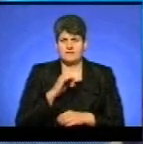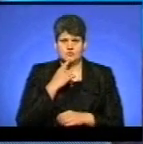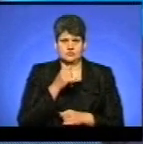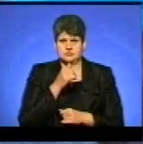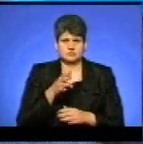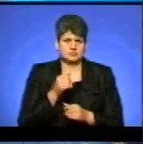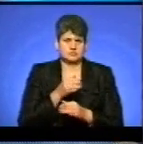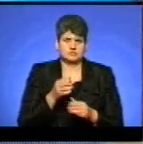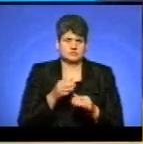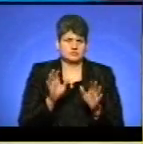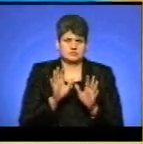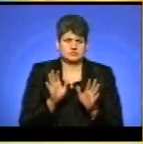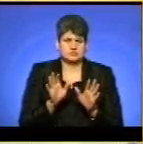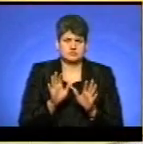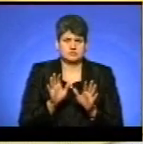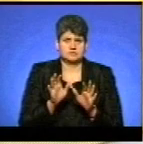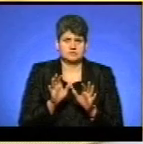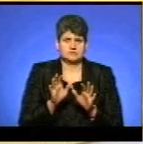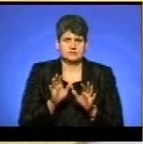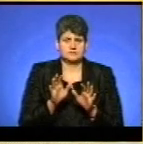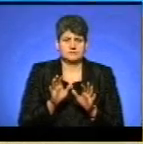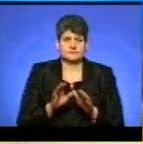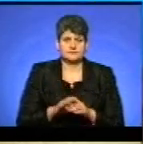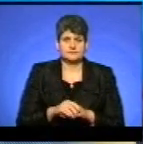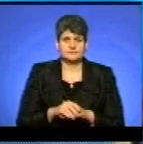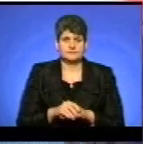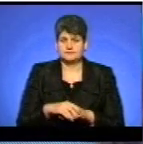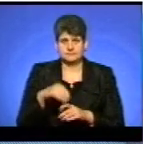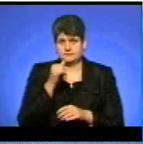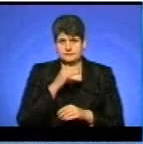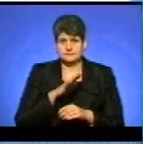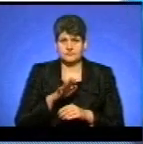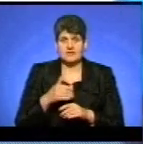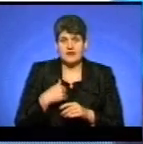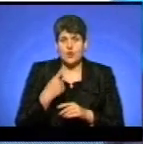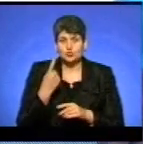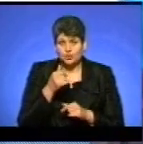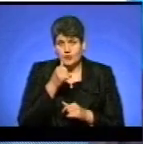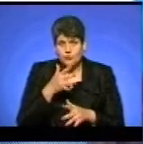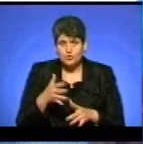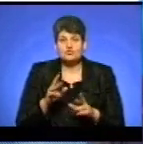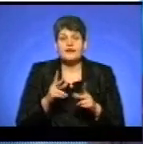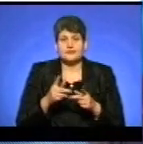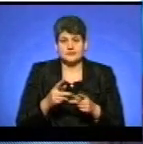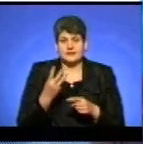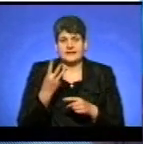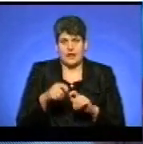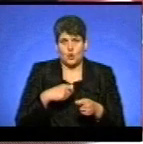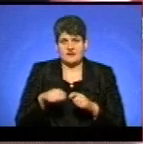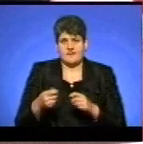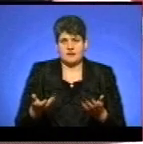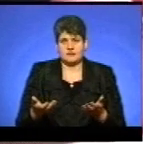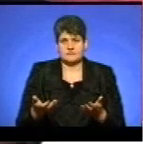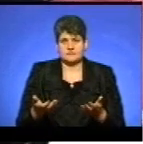Не можу точніше. Та що? Не годен. Як я одну не годен розірвати, то як три не знаю, як розірвати.